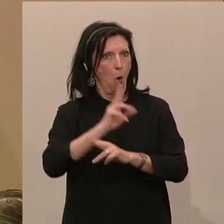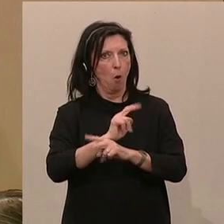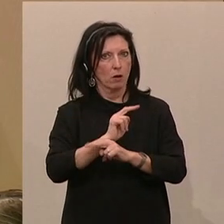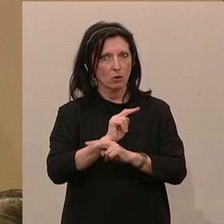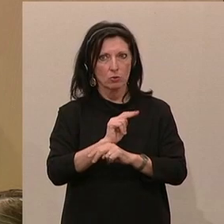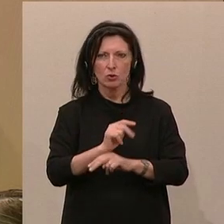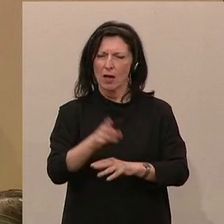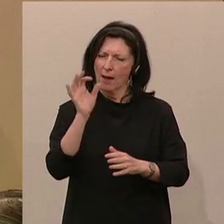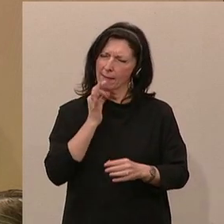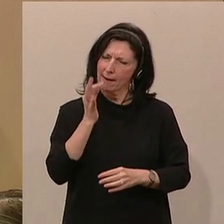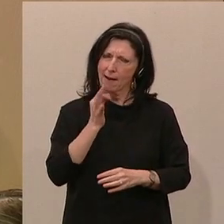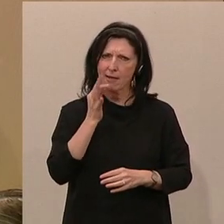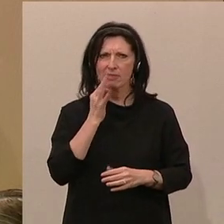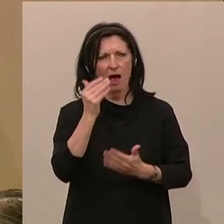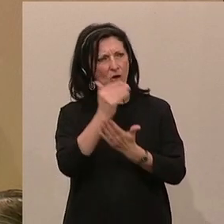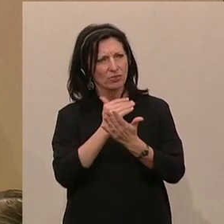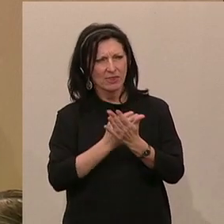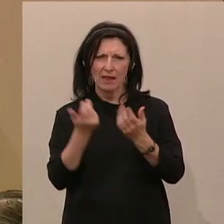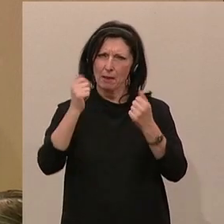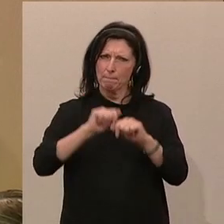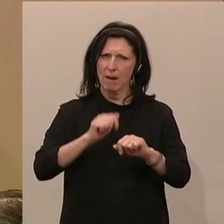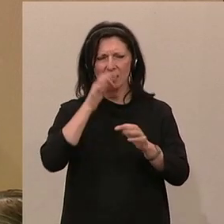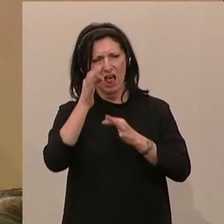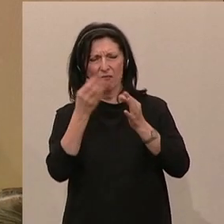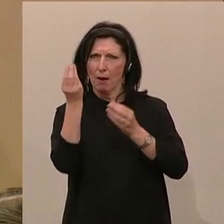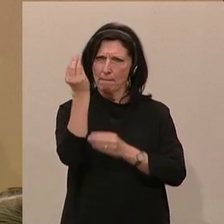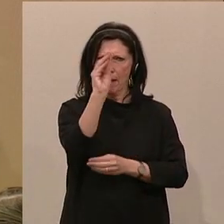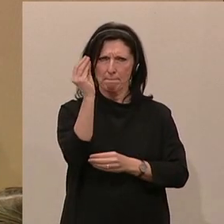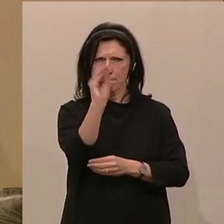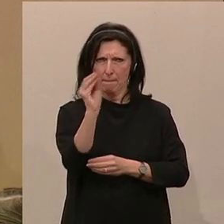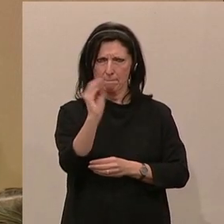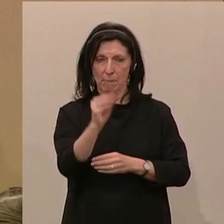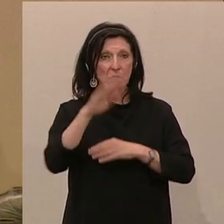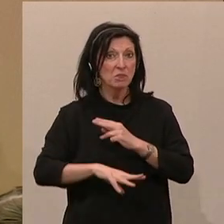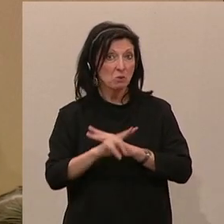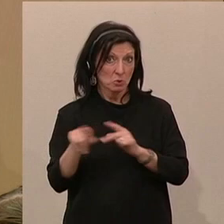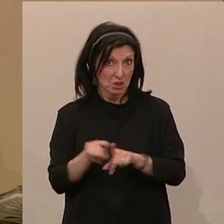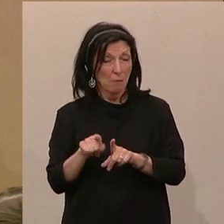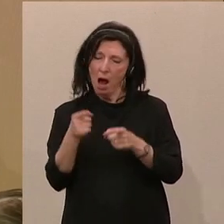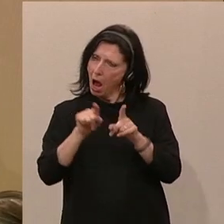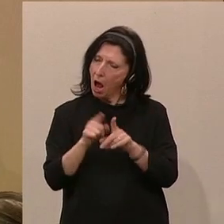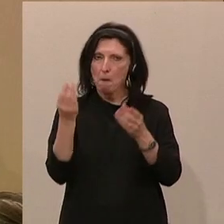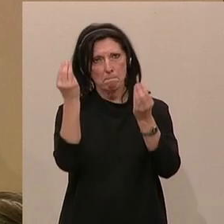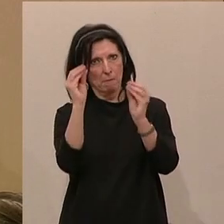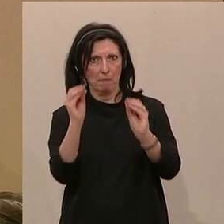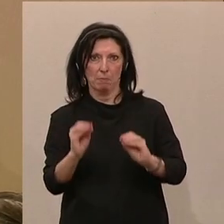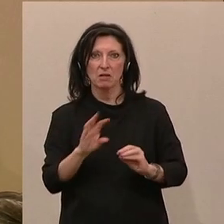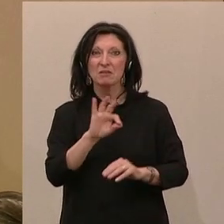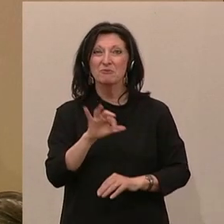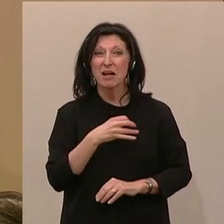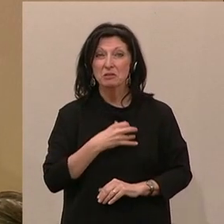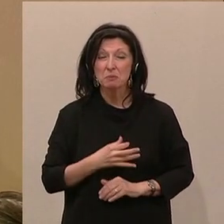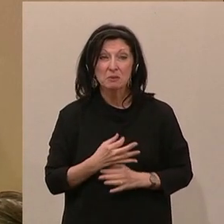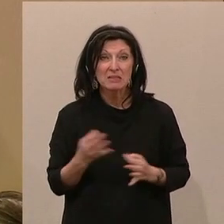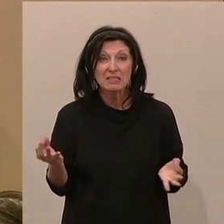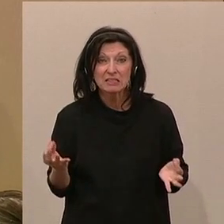befüllt auf Punkt und Strich diese Datenbank, diese Transparenzdatenbank genauso wie Niederösterreich. Aus Salzburg passiert hier